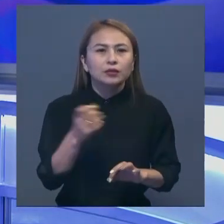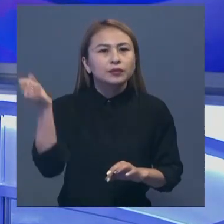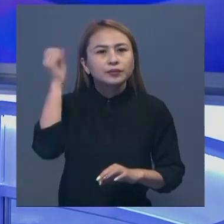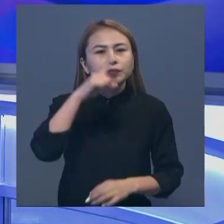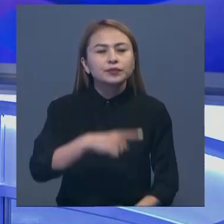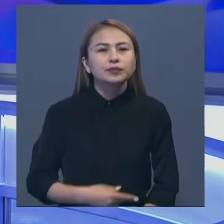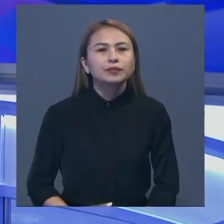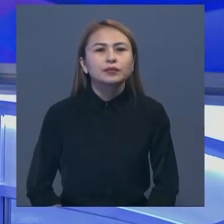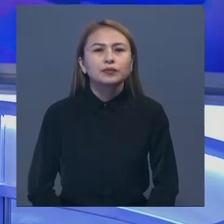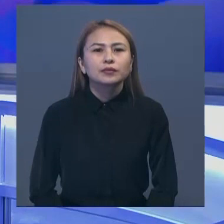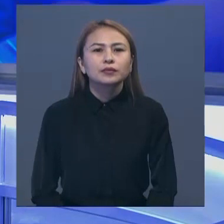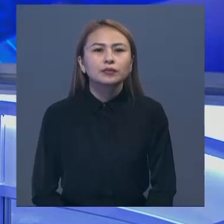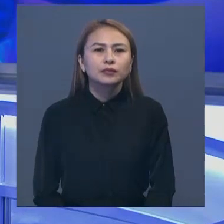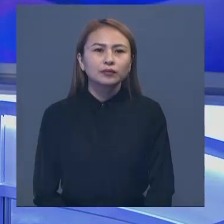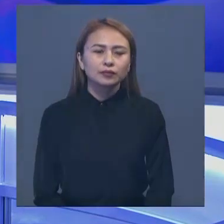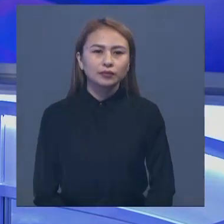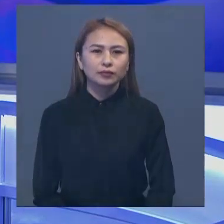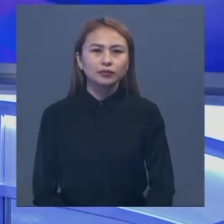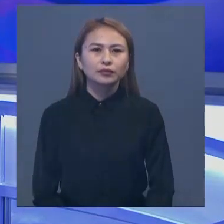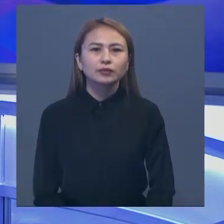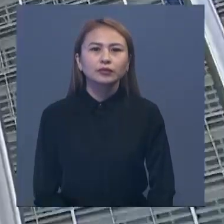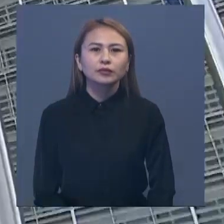Толығырақ түшіміз жанат әріншіл ғастырсын.